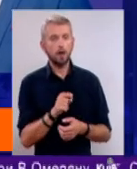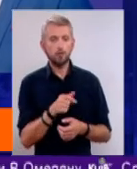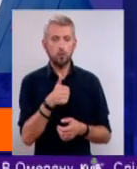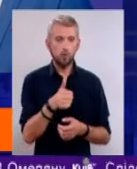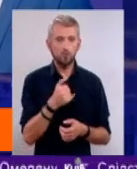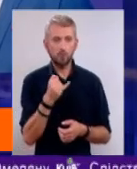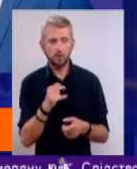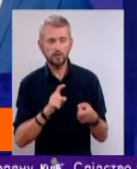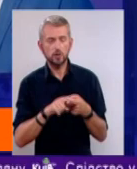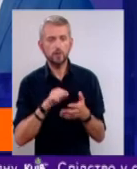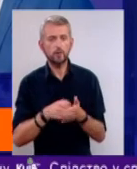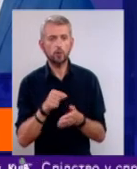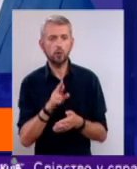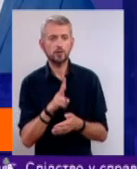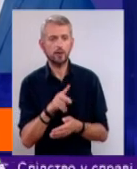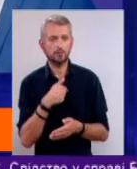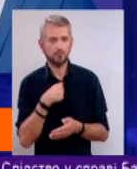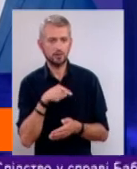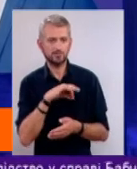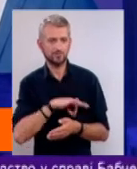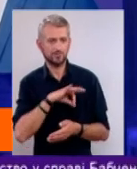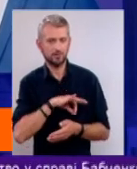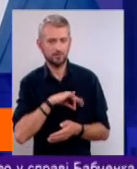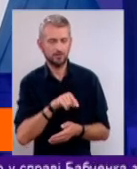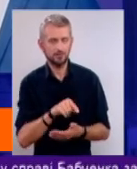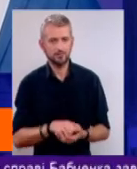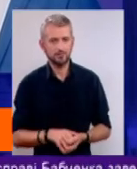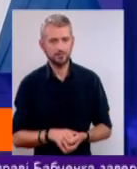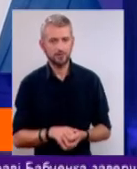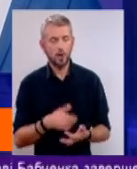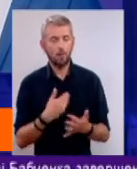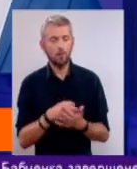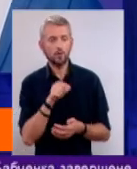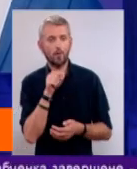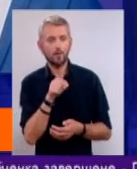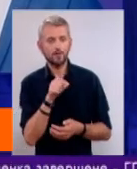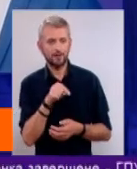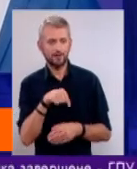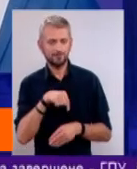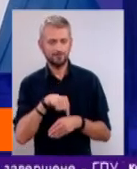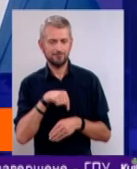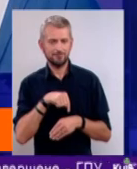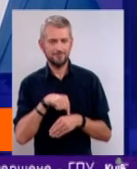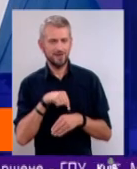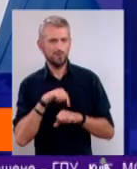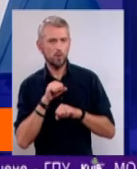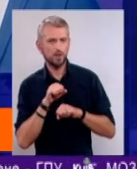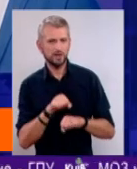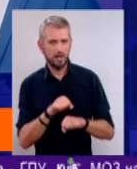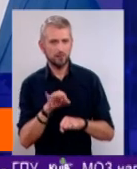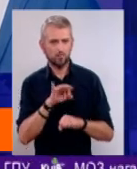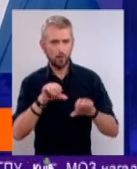поганими, вже залежить від того, як ми з ними взаємодіємо. І ось цей імунітет, про який ми говоримо, про